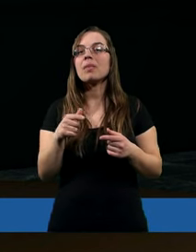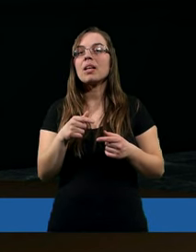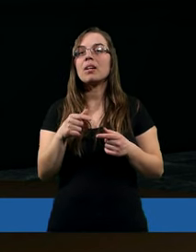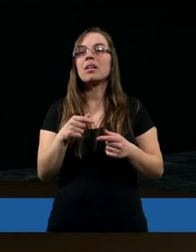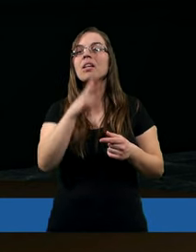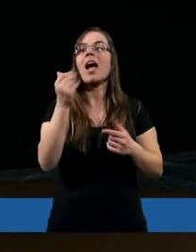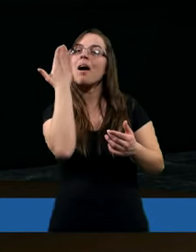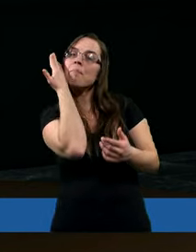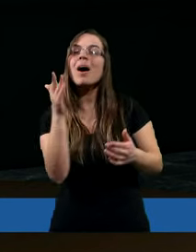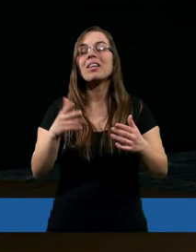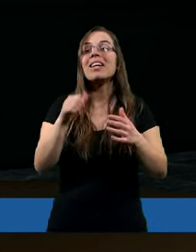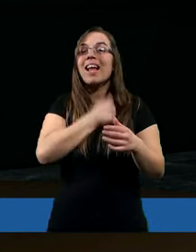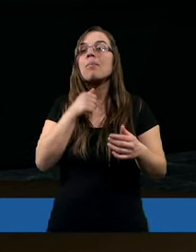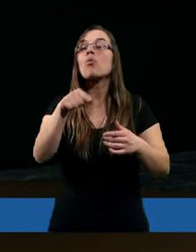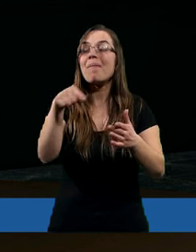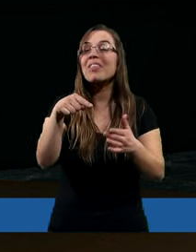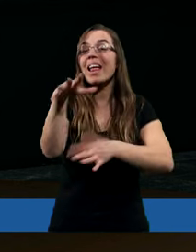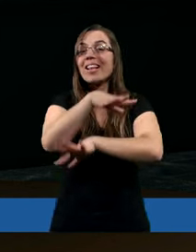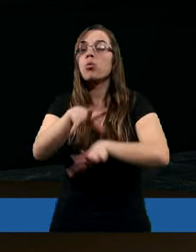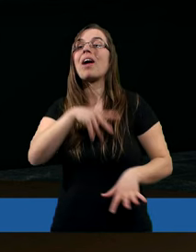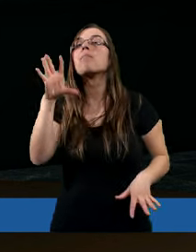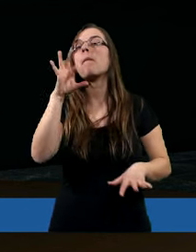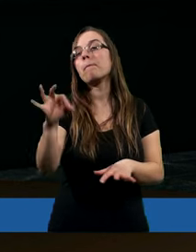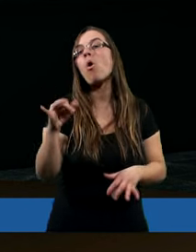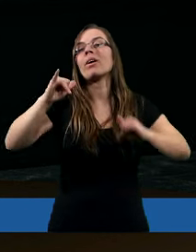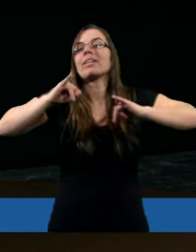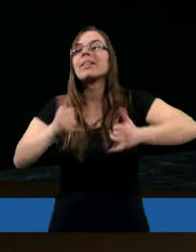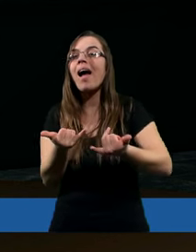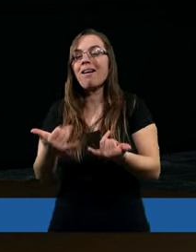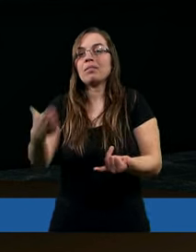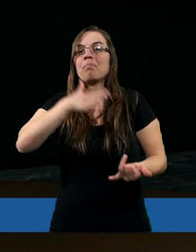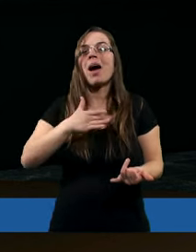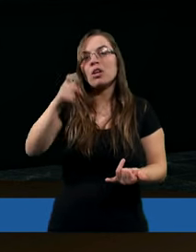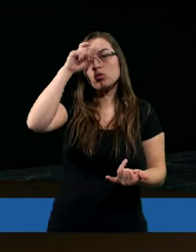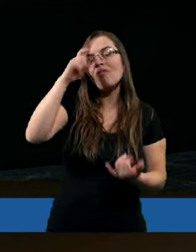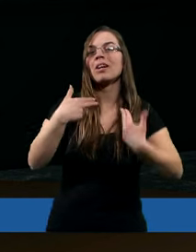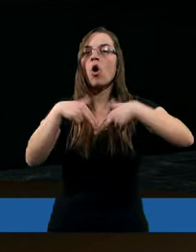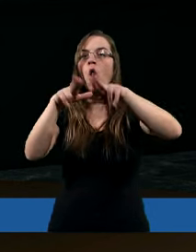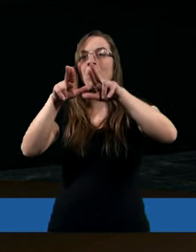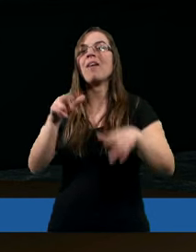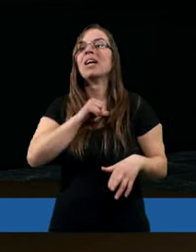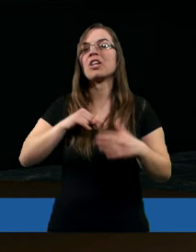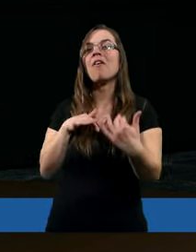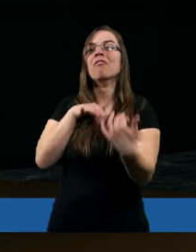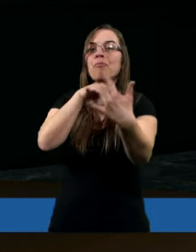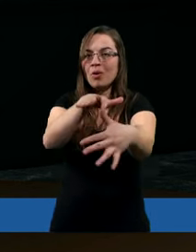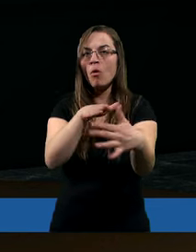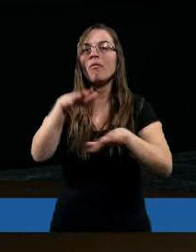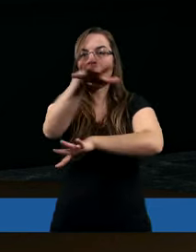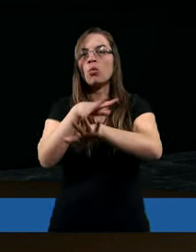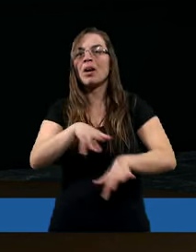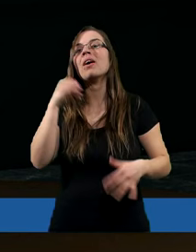najbardziej Ducha Świętego, bo jak ma człowiek poddawać się wpływowi Ducha,